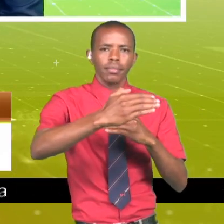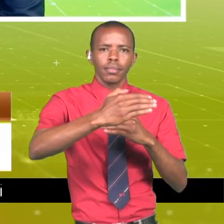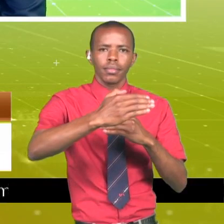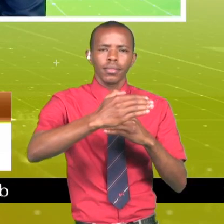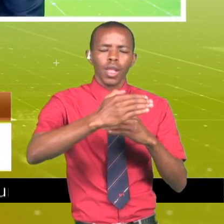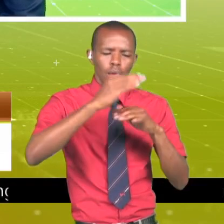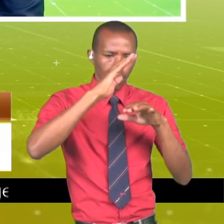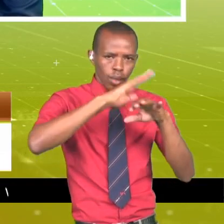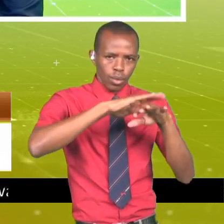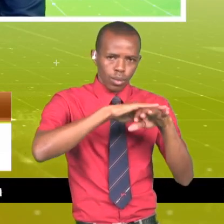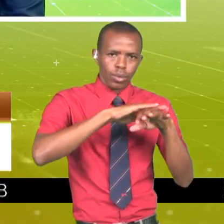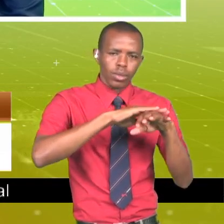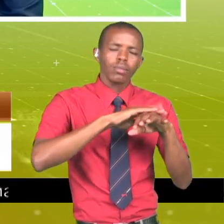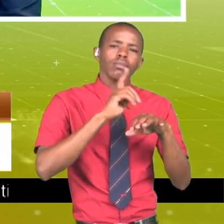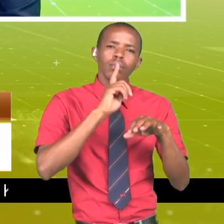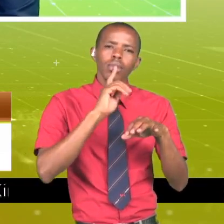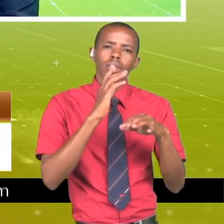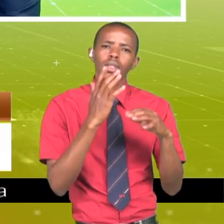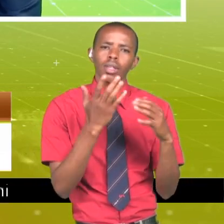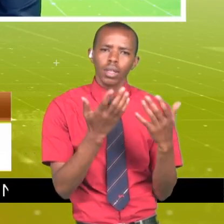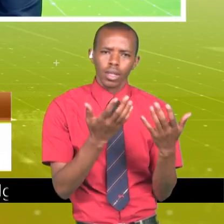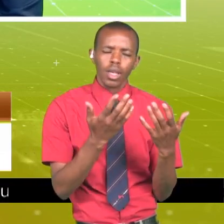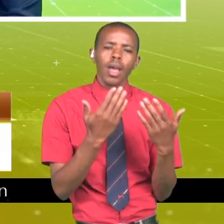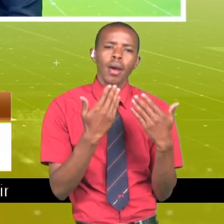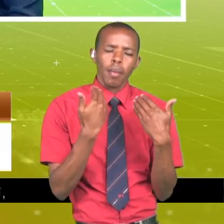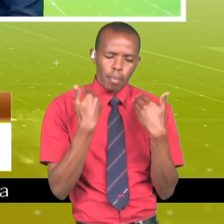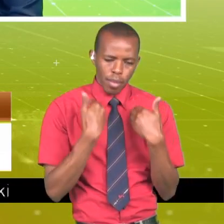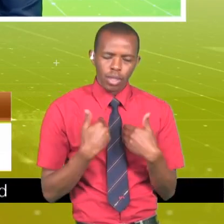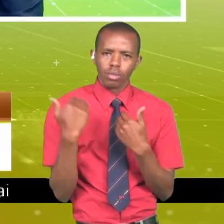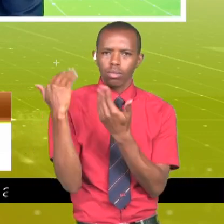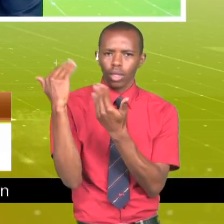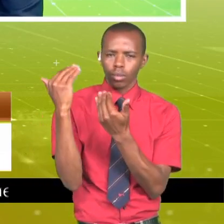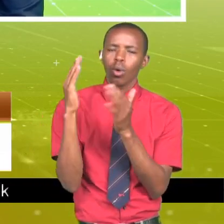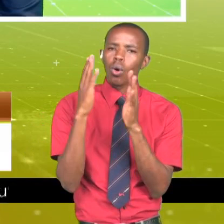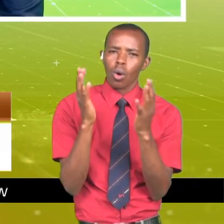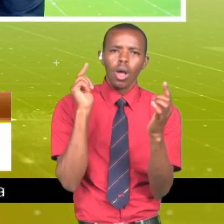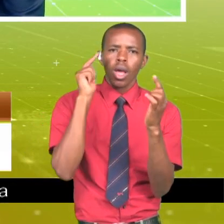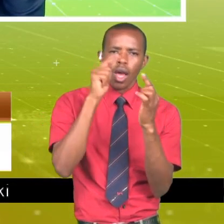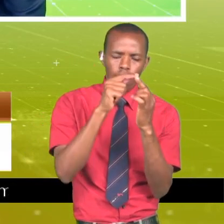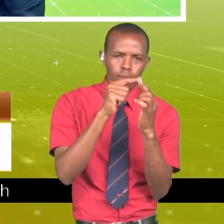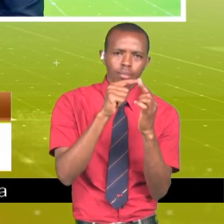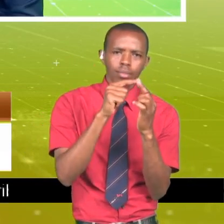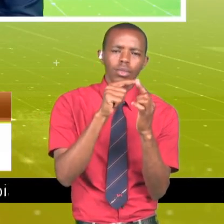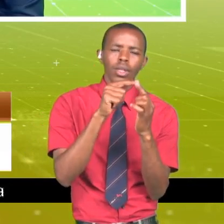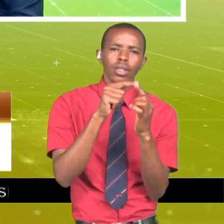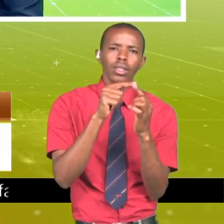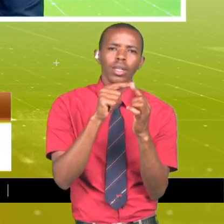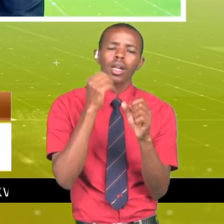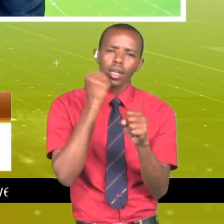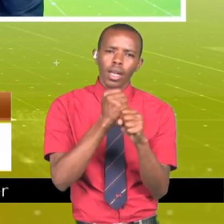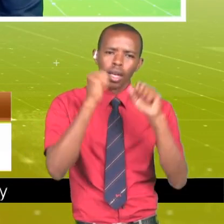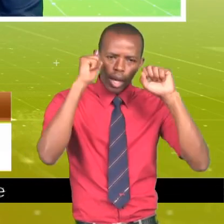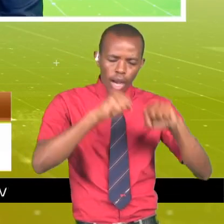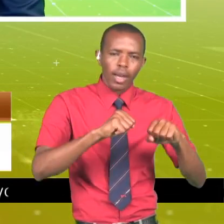ni vizuri sana, niseme kili ambacho, natarajia na kili ambacho na kusundia kifanyiki ili uju